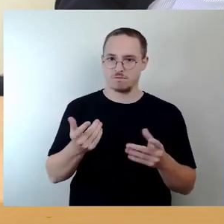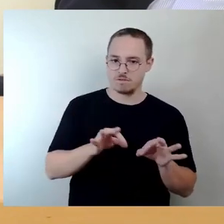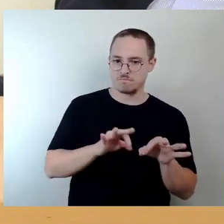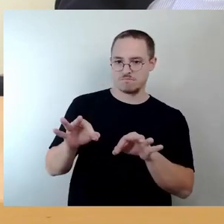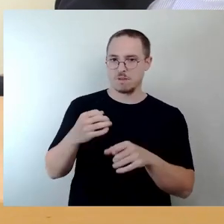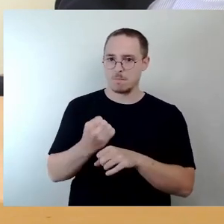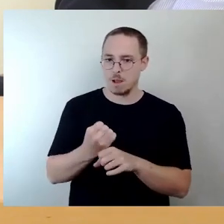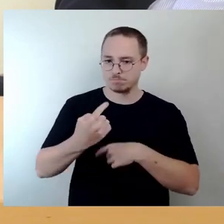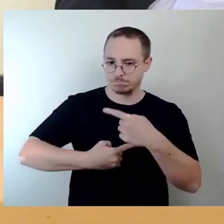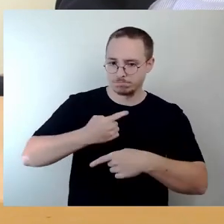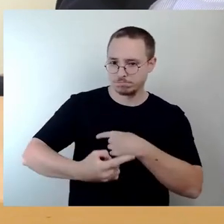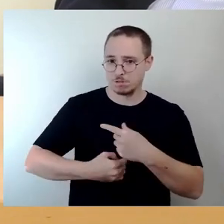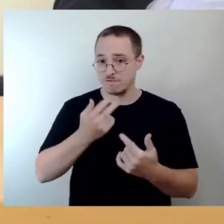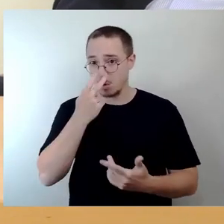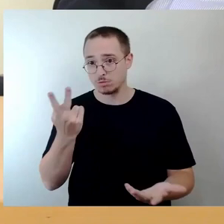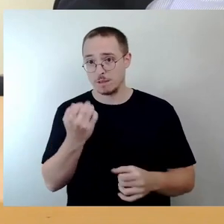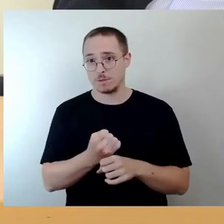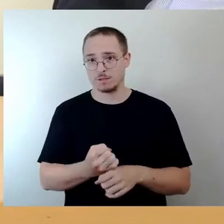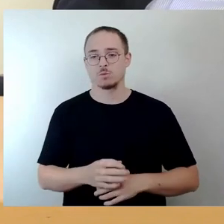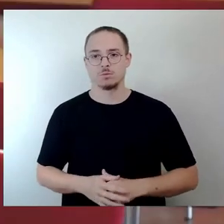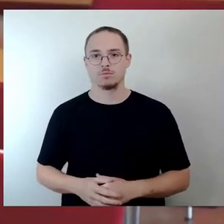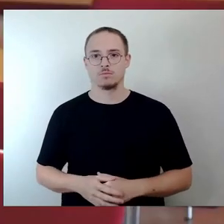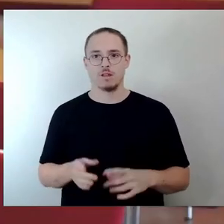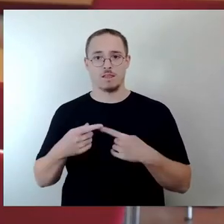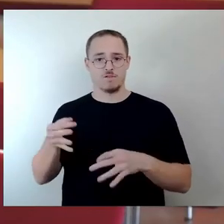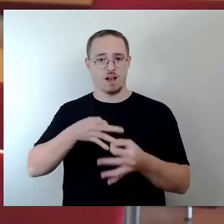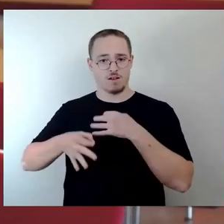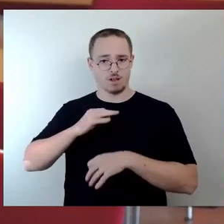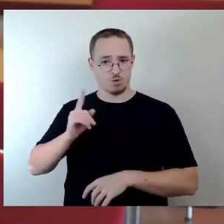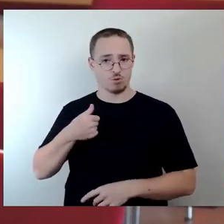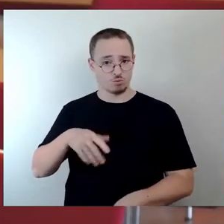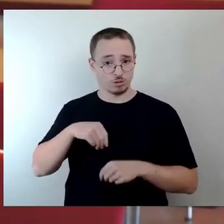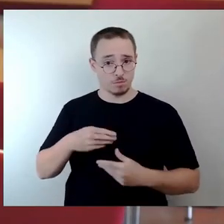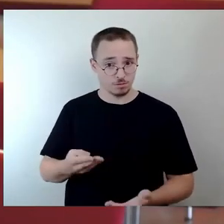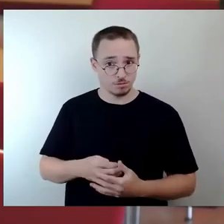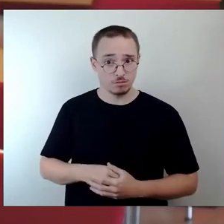Soll ich mal gleich die anderen Fragen noch mit übernehmen, oder? Ich würde ganz gerne noch eine Nachfrage stellen.